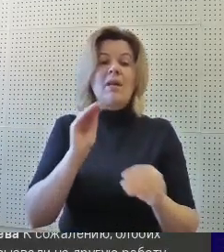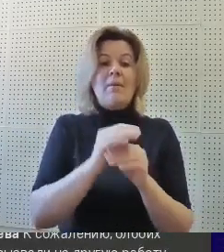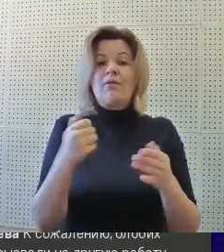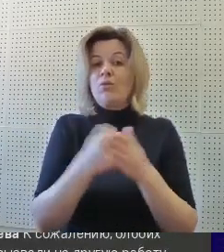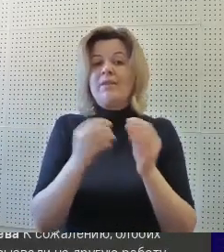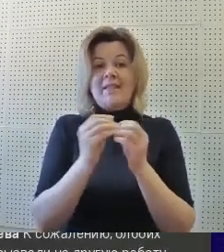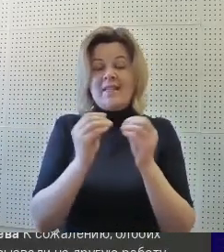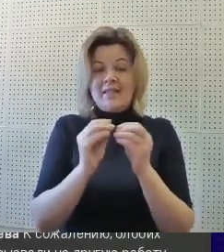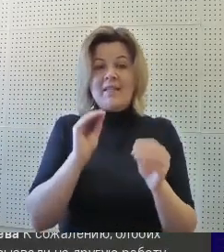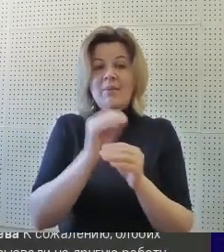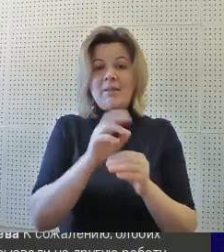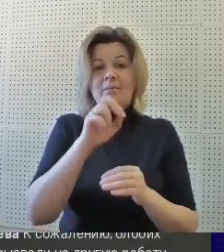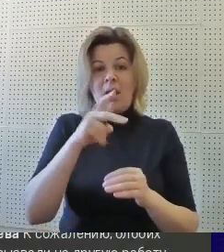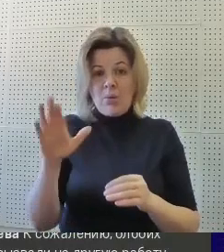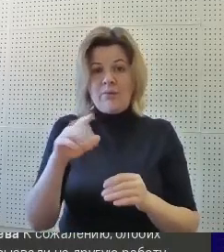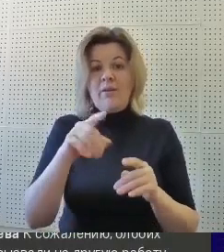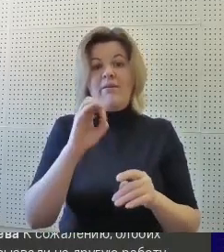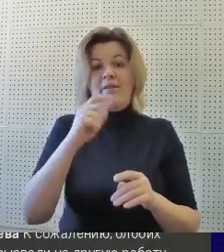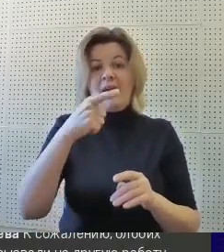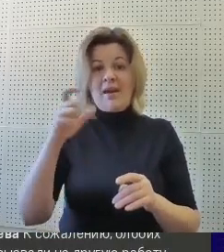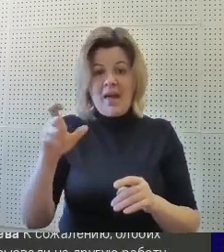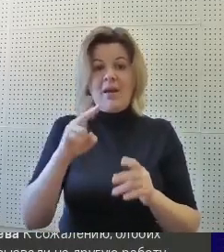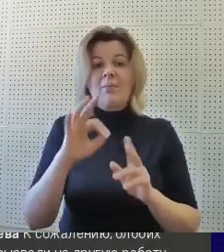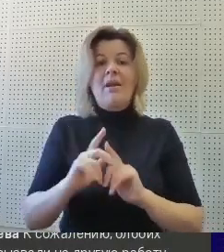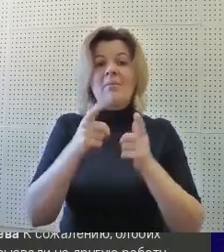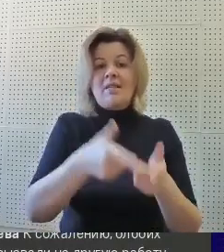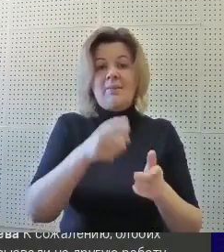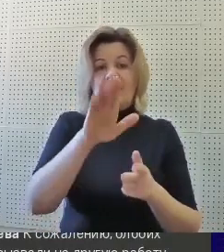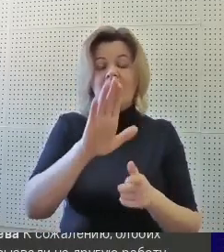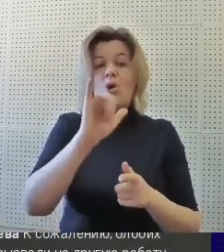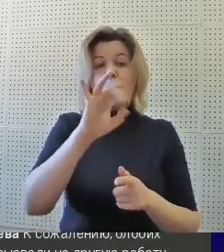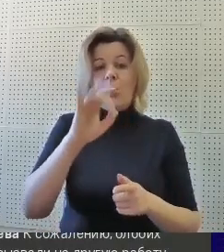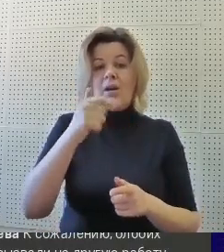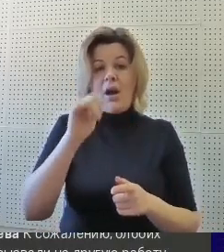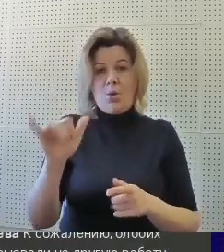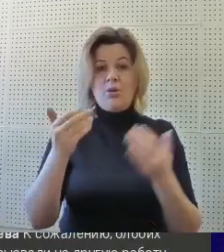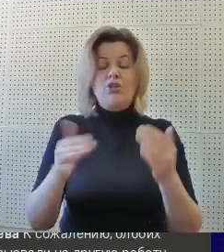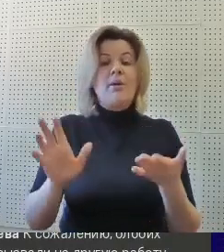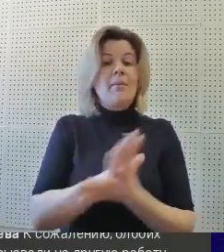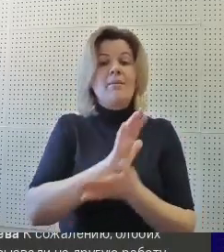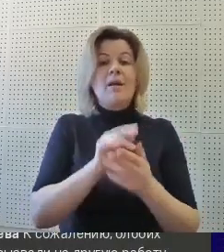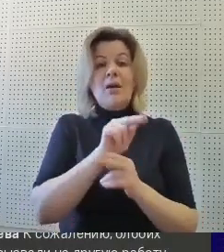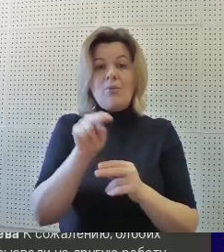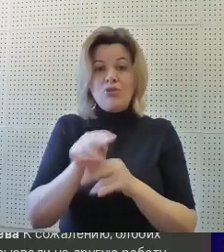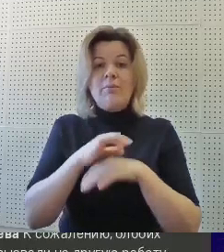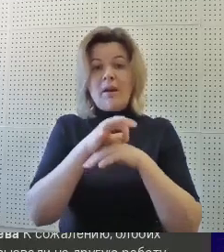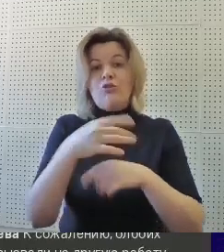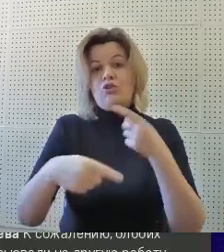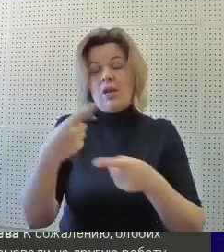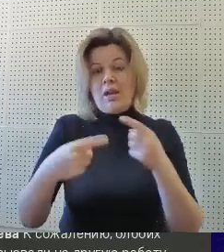добавлено до 10 дополнительных баллов к ЕГЭ при поступлении в Ургау. Сейчас бесплатное обучение проходит через